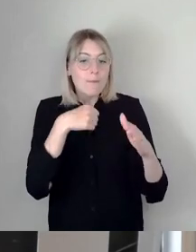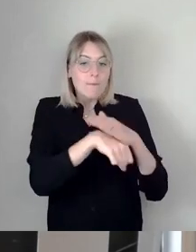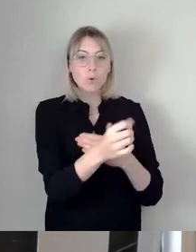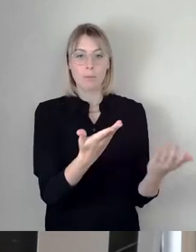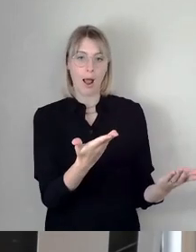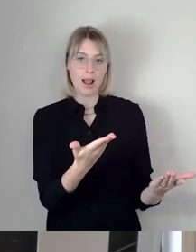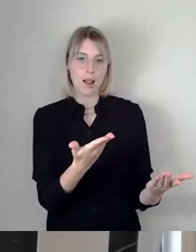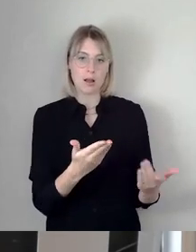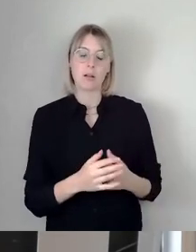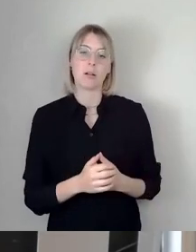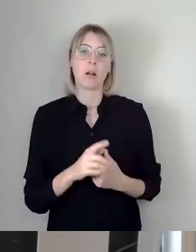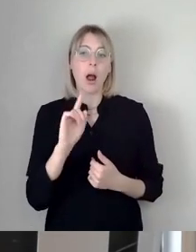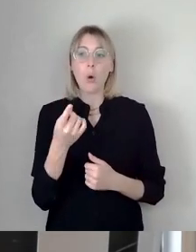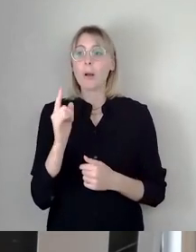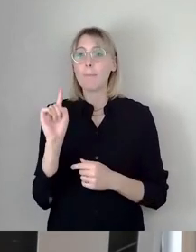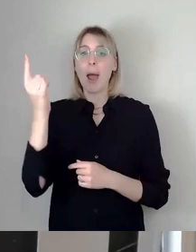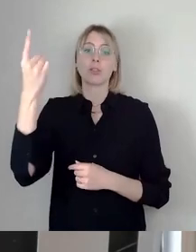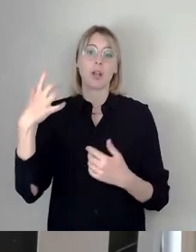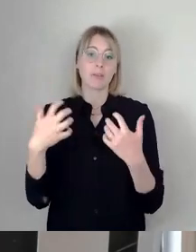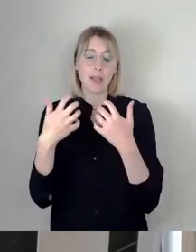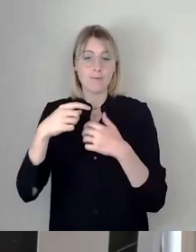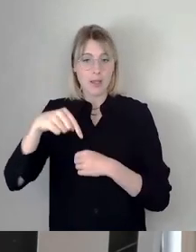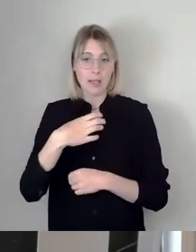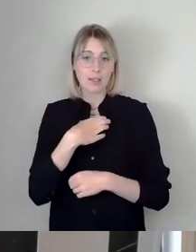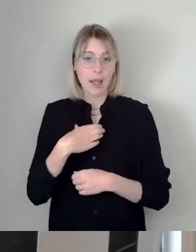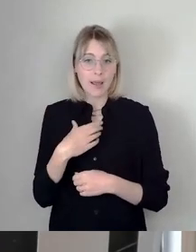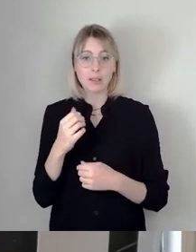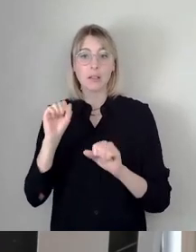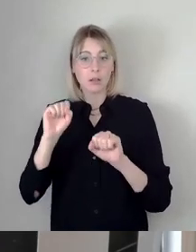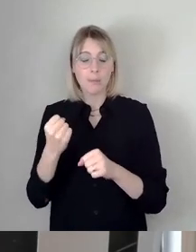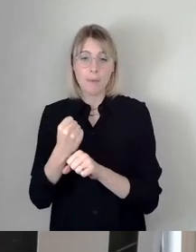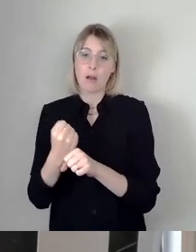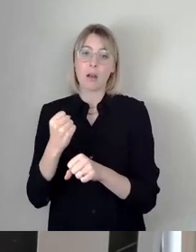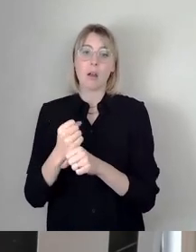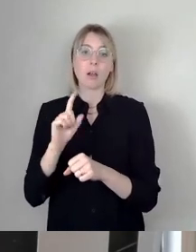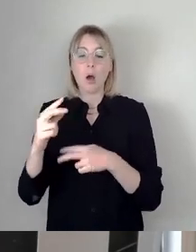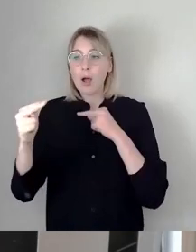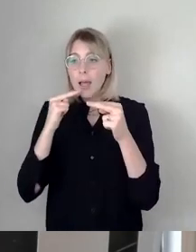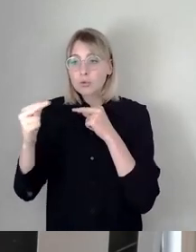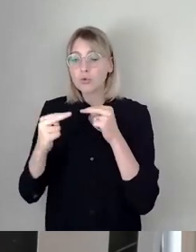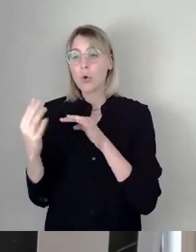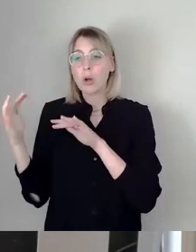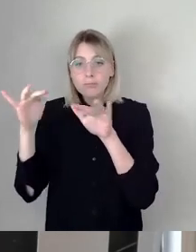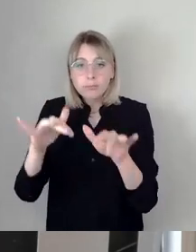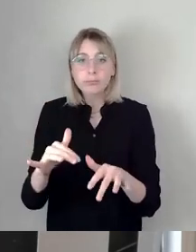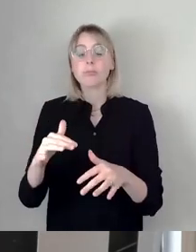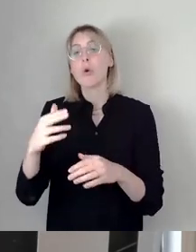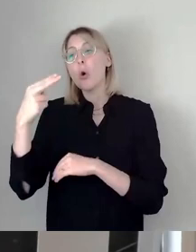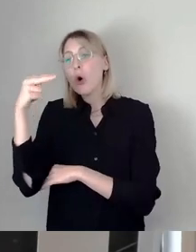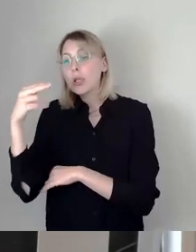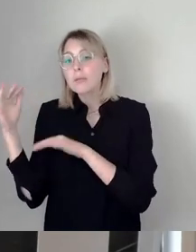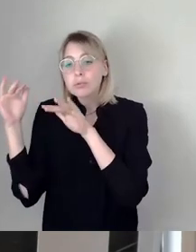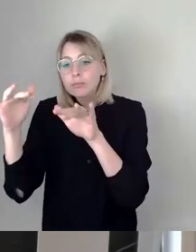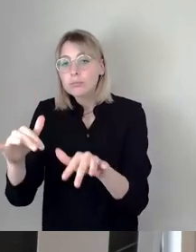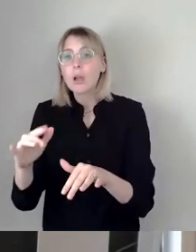die Meisterschaftskämpfe austragen werden, die hier die Gastronomie besuchen werden, die die Hotellerie besuchen werden, die als